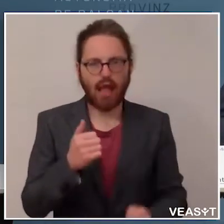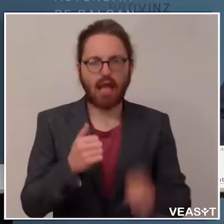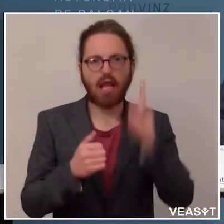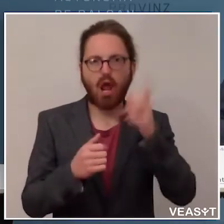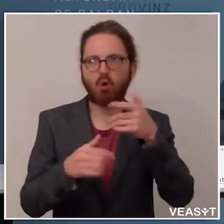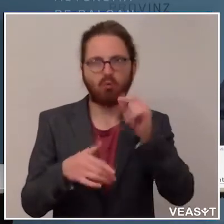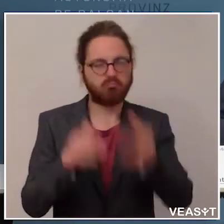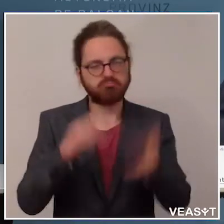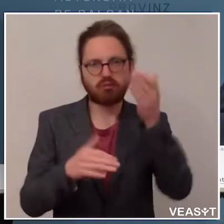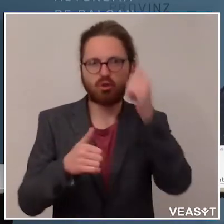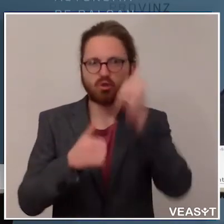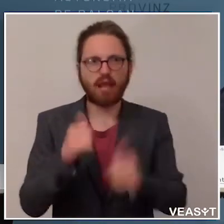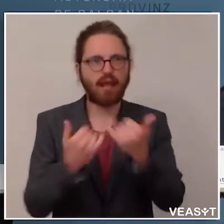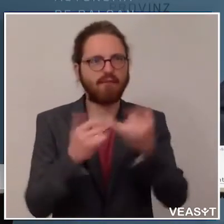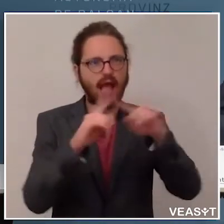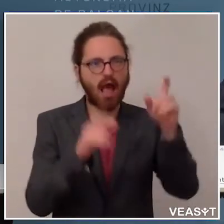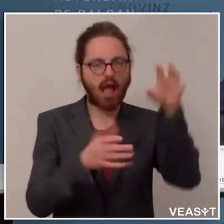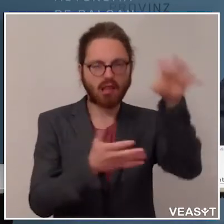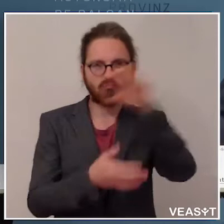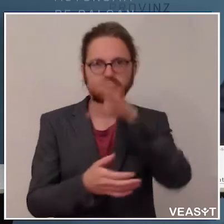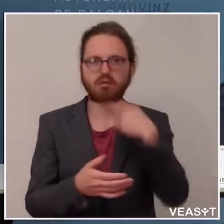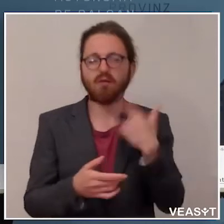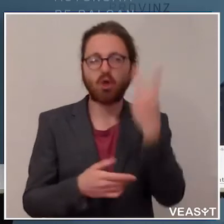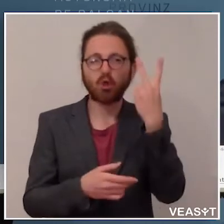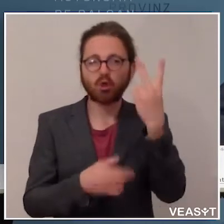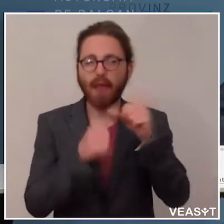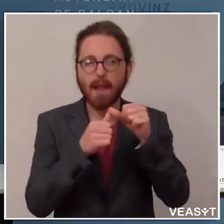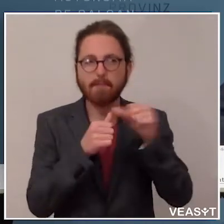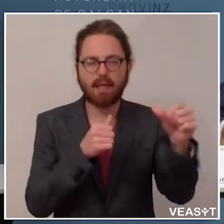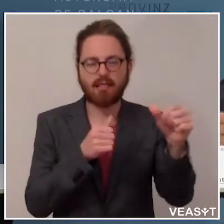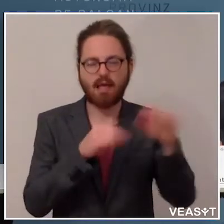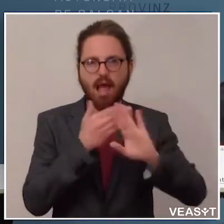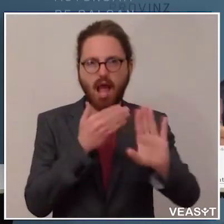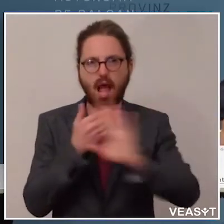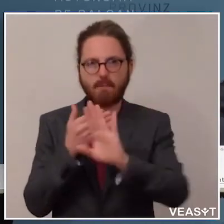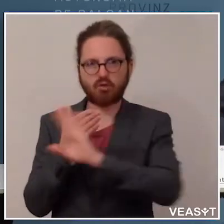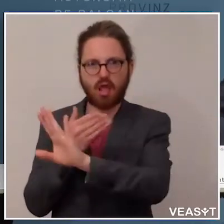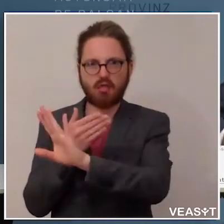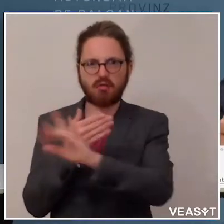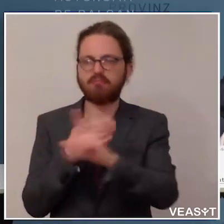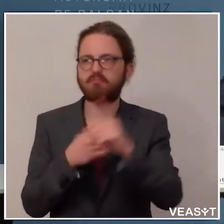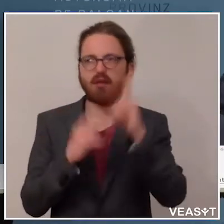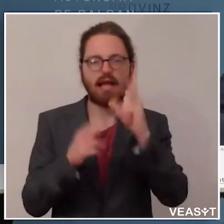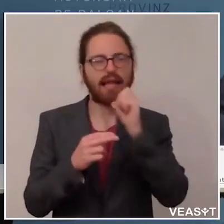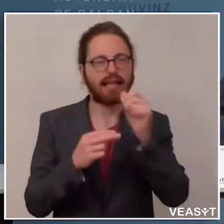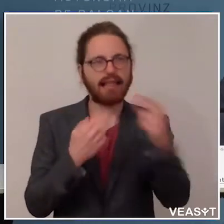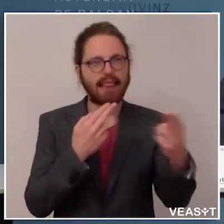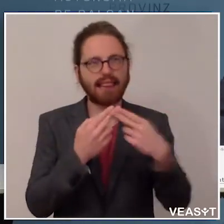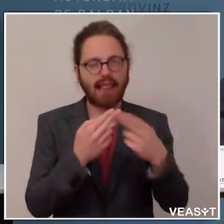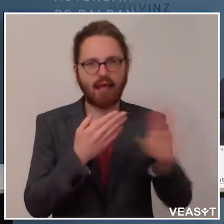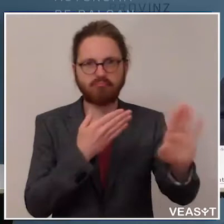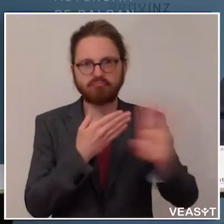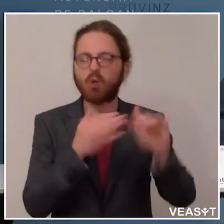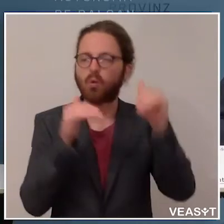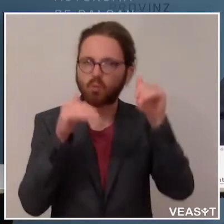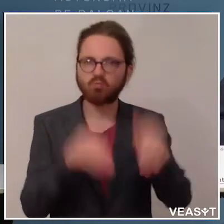wir haben zwei Meter Abstand, also wer näher als zwei Meter ist, das ist nicht, dass man nicht näher kommen kann, aber in dem Moment, wo man näher ist, muss man